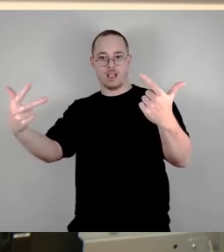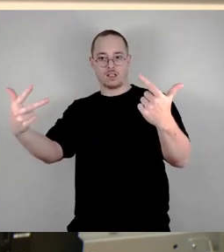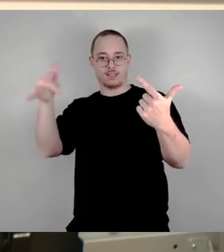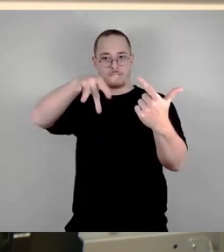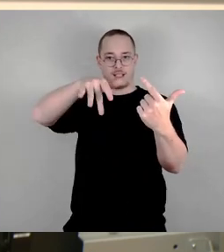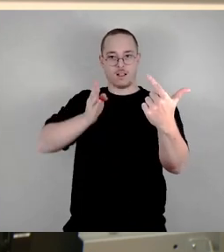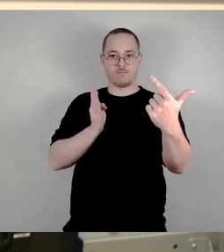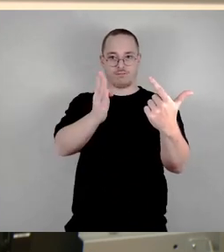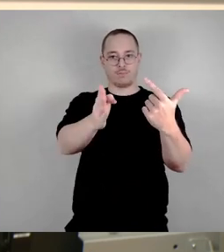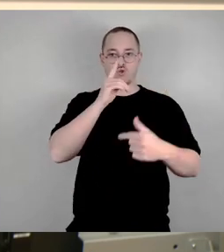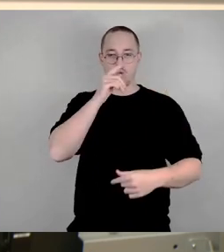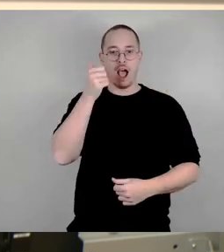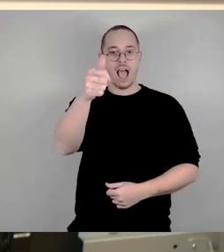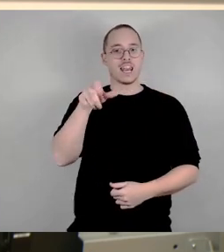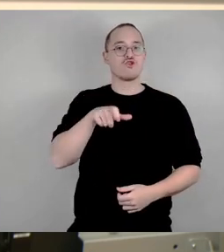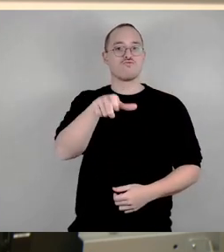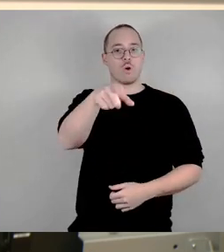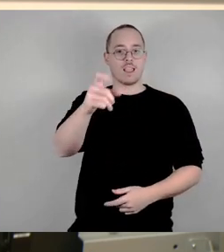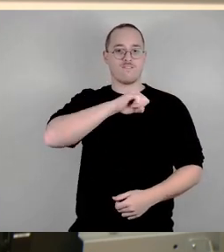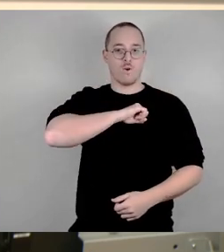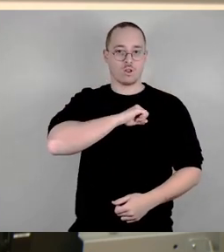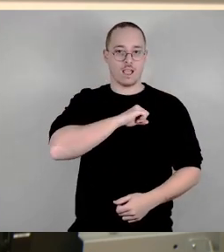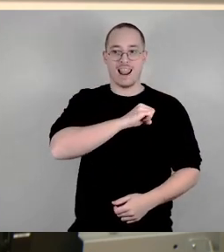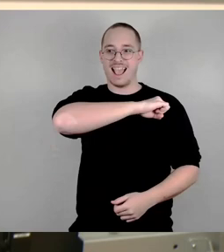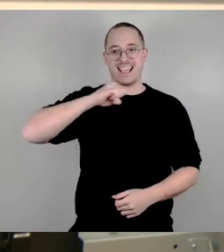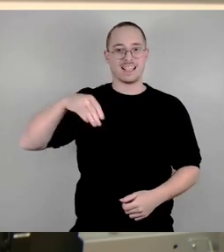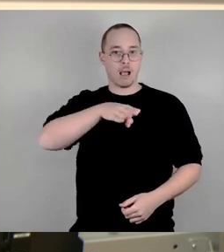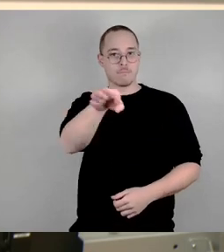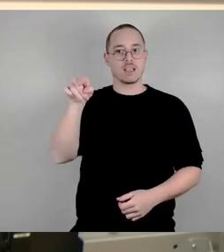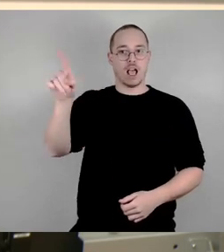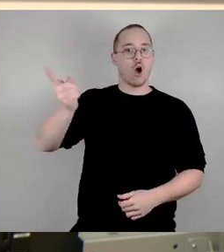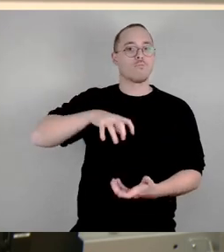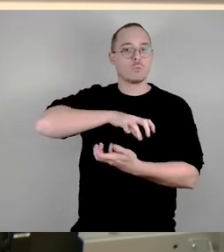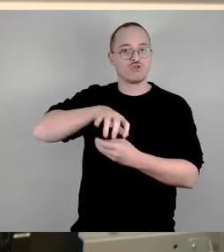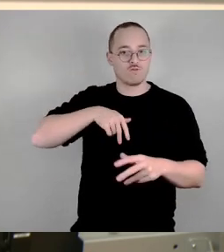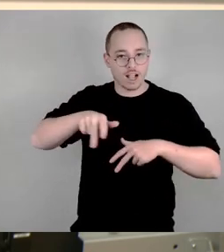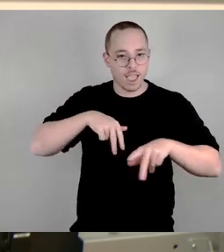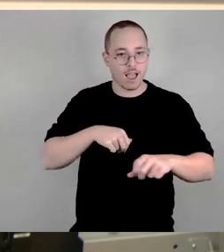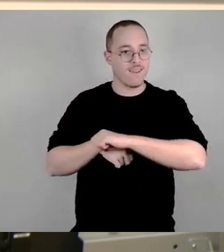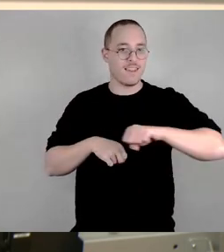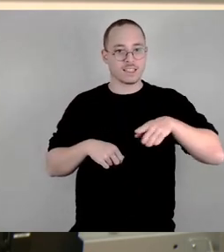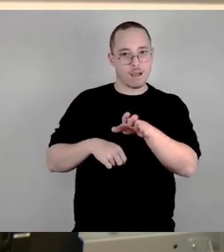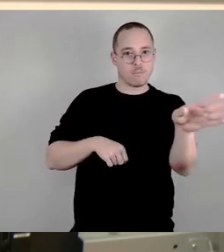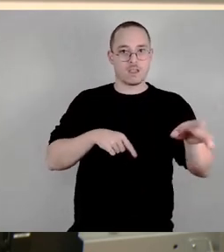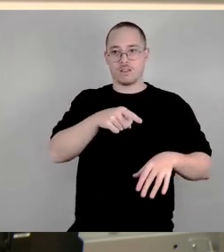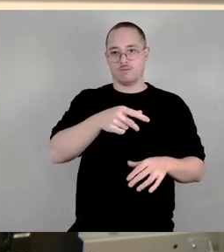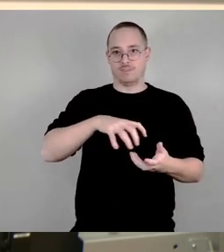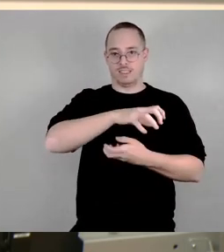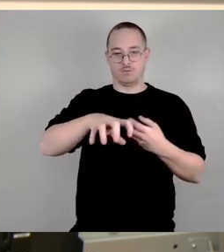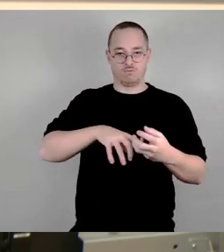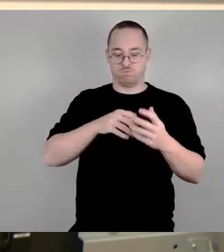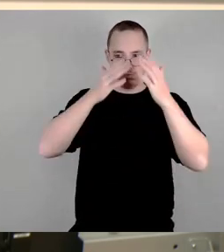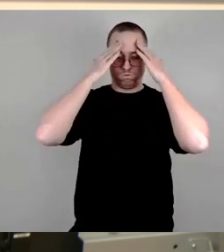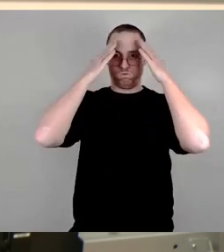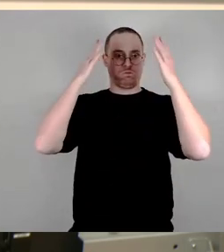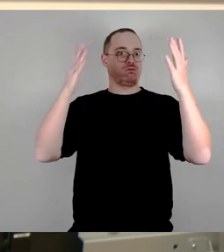Vorteile bringt. Die Rechtsabbieger sind weiterhin im Mischverkehr. Und die Linksabbieger haben eine völlig ungeregelte Situation in Richtung Teulgewitzer Straße. Über die wollen